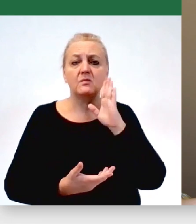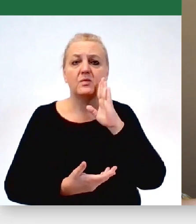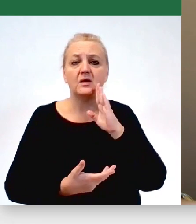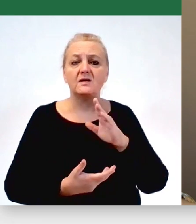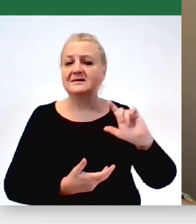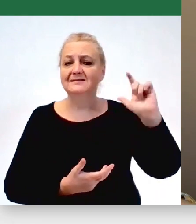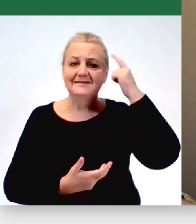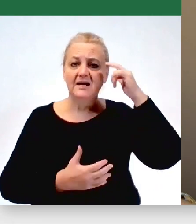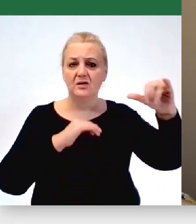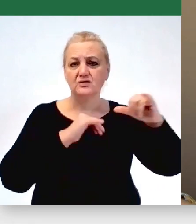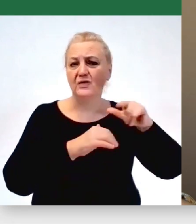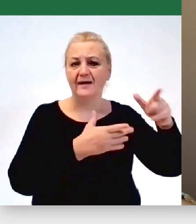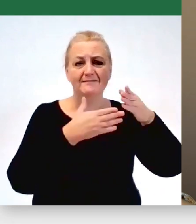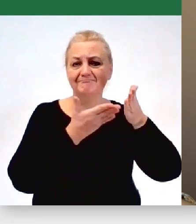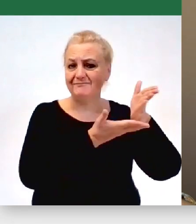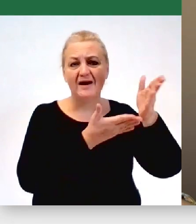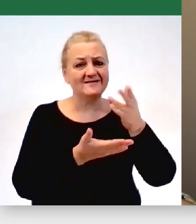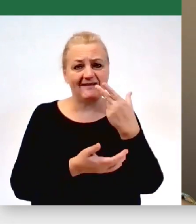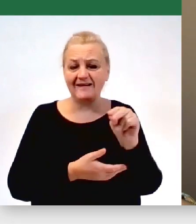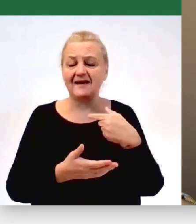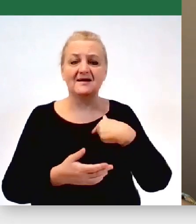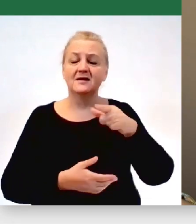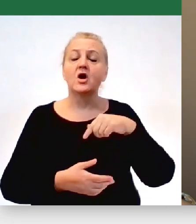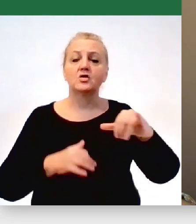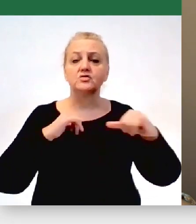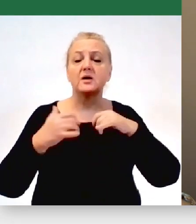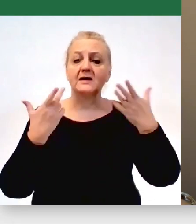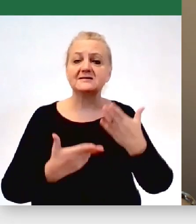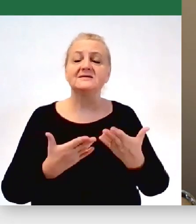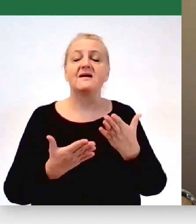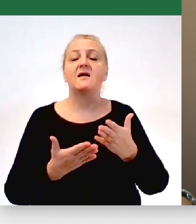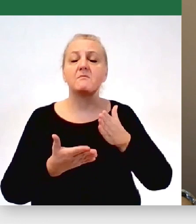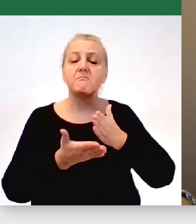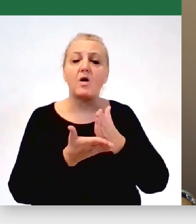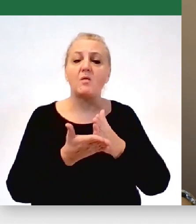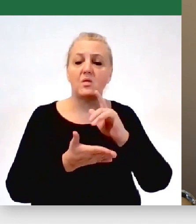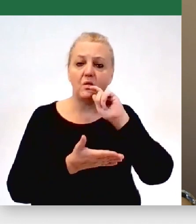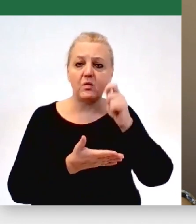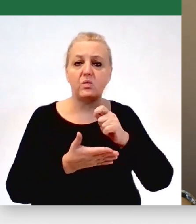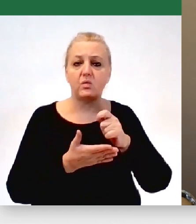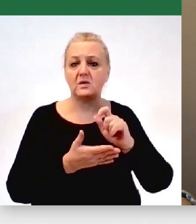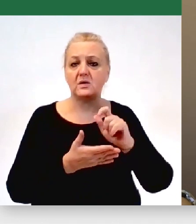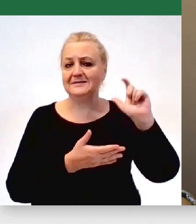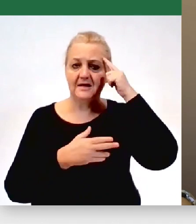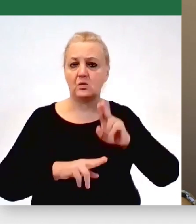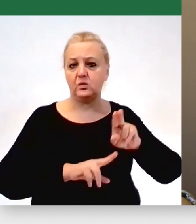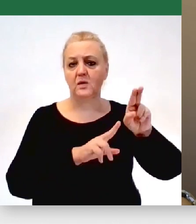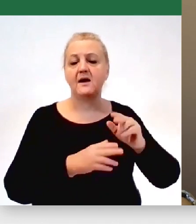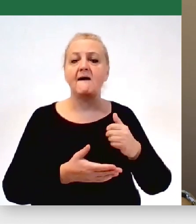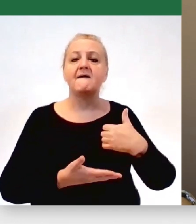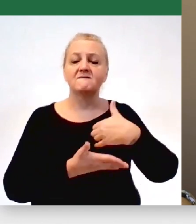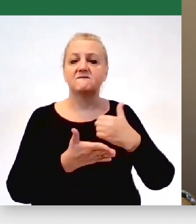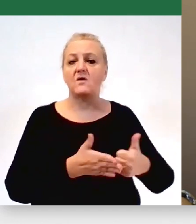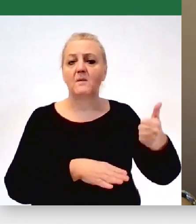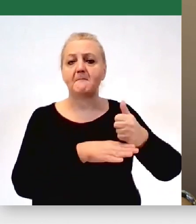centra zarządzania, czy też na przykład, że on chciał scentralizować pomoc na Ukrainę, że mamy przez wojewody magazyny to